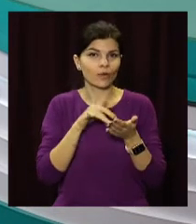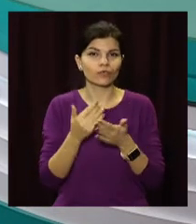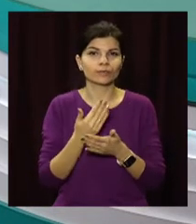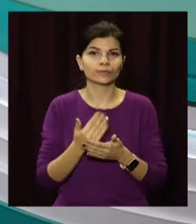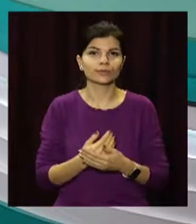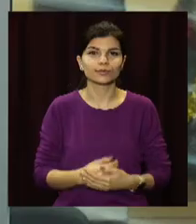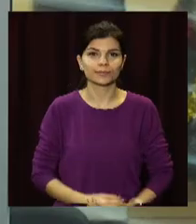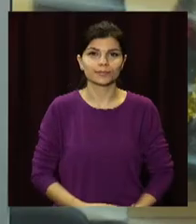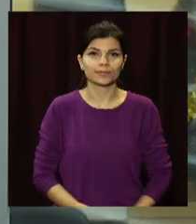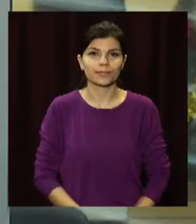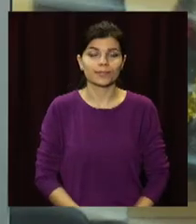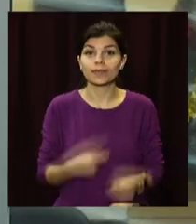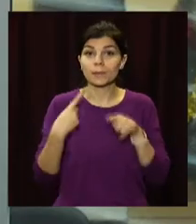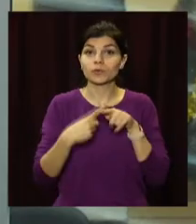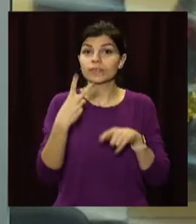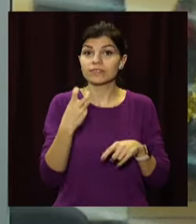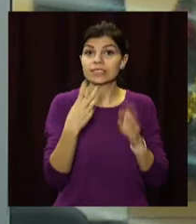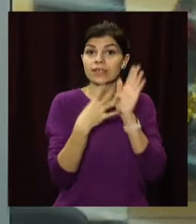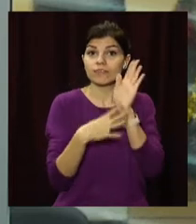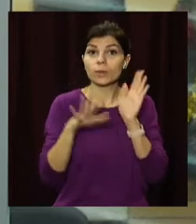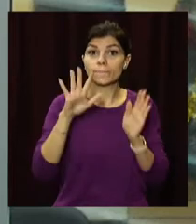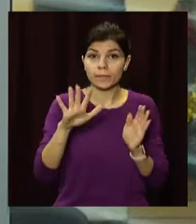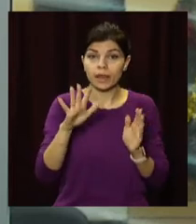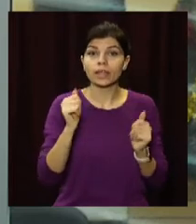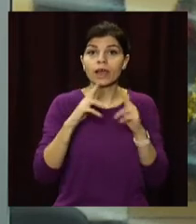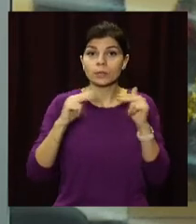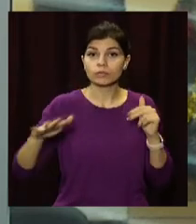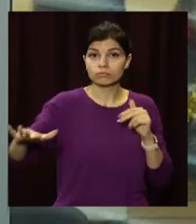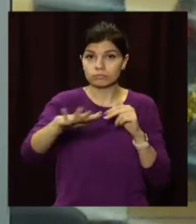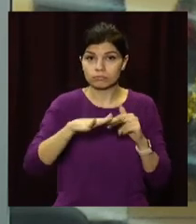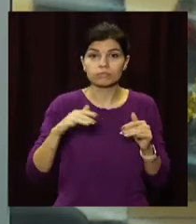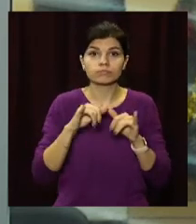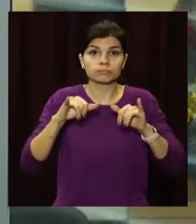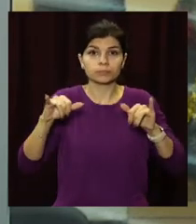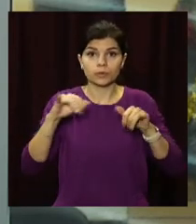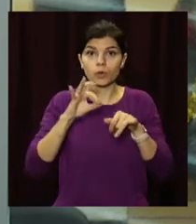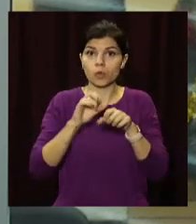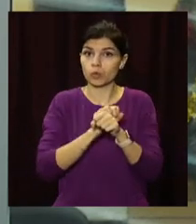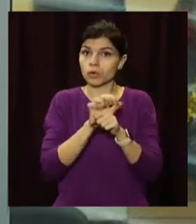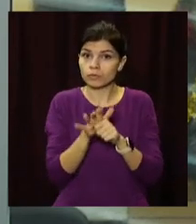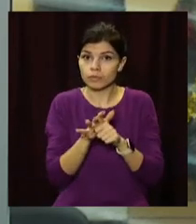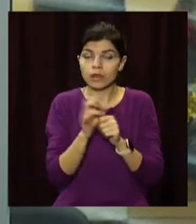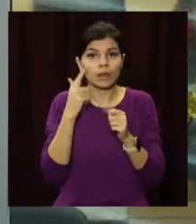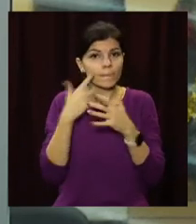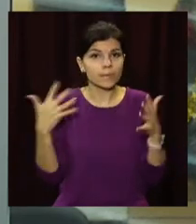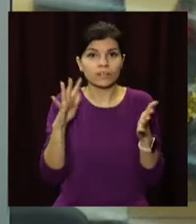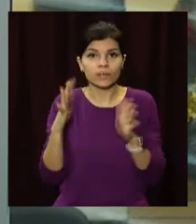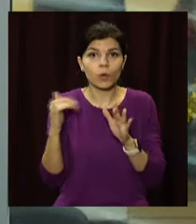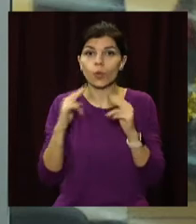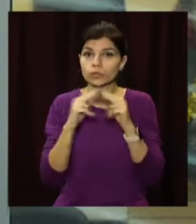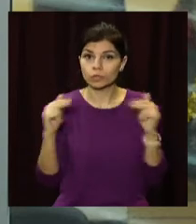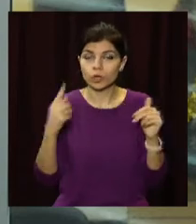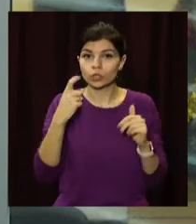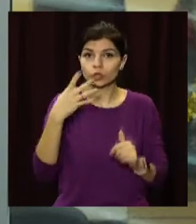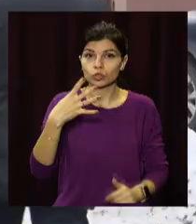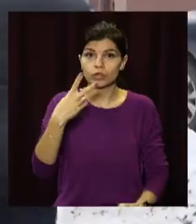випуску. Плюс 295. На Дніпропетровщині зросла кількість хворих на коронавірус. Найбільше випадків у Дніпрі